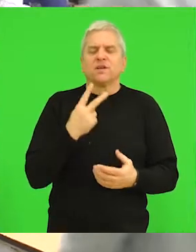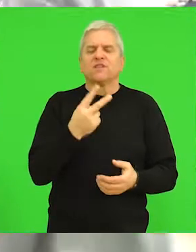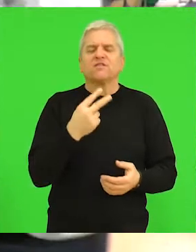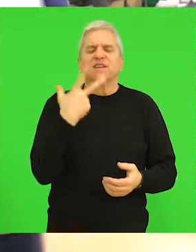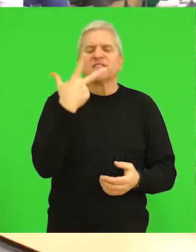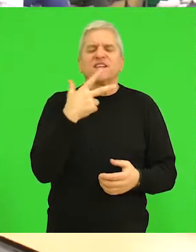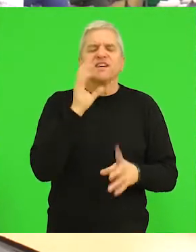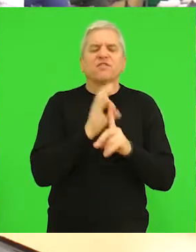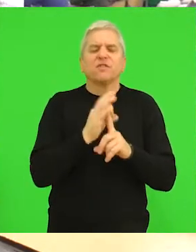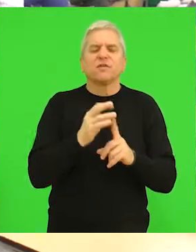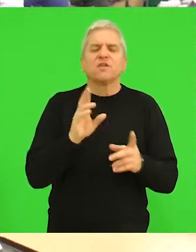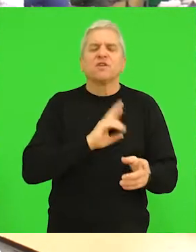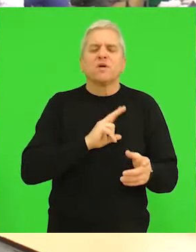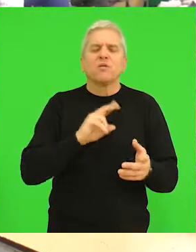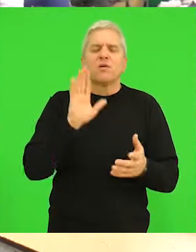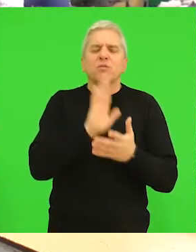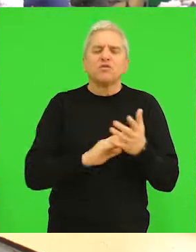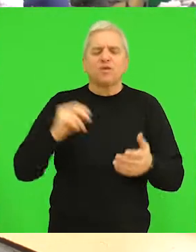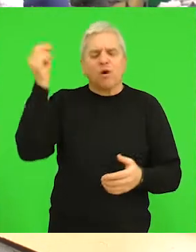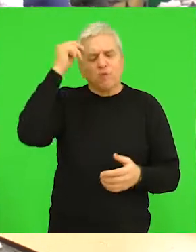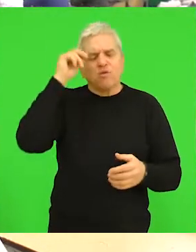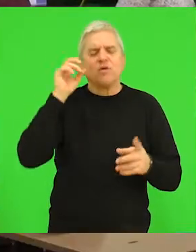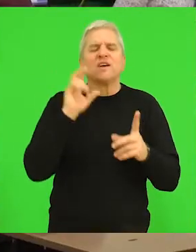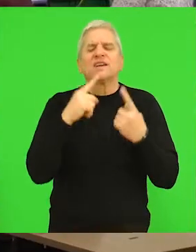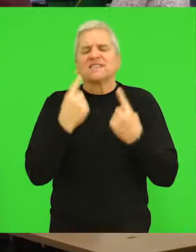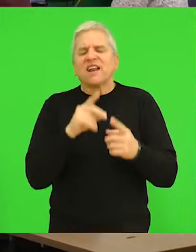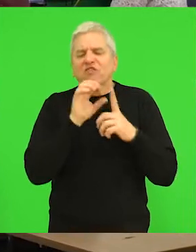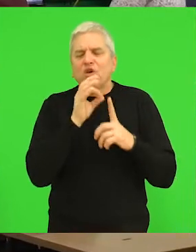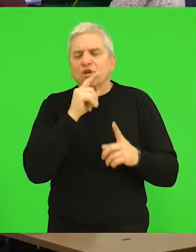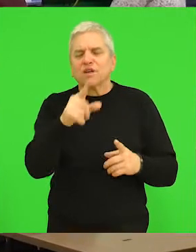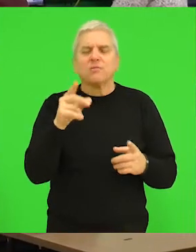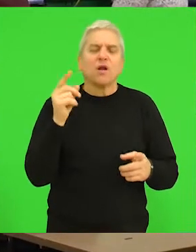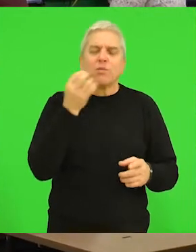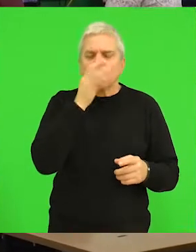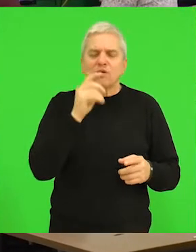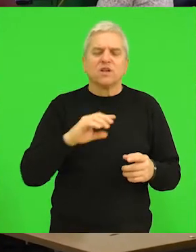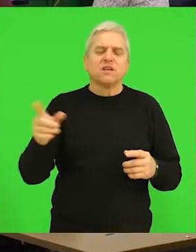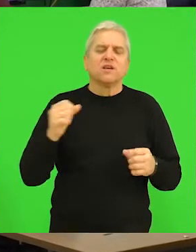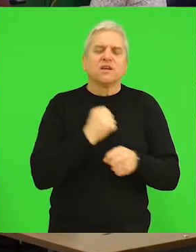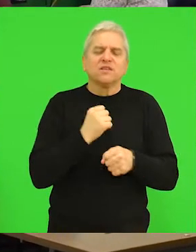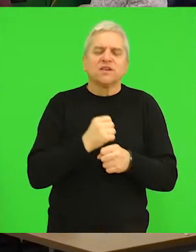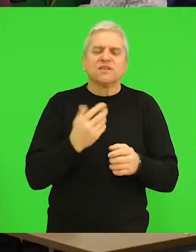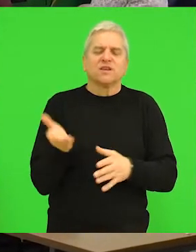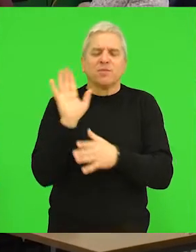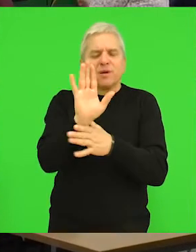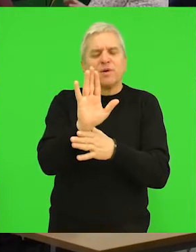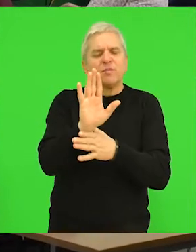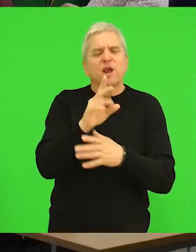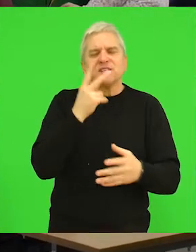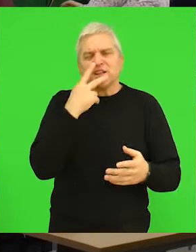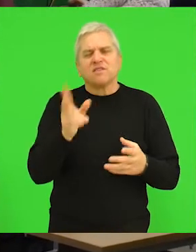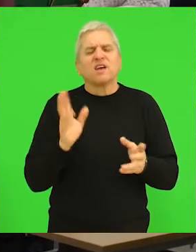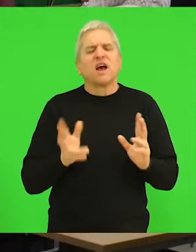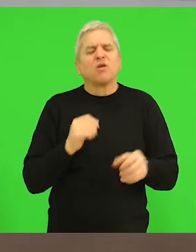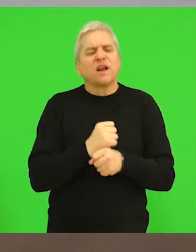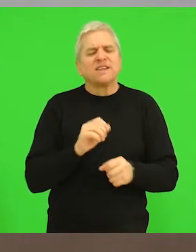23. februara imati obuku iz PowerPointa, znači da ih malo još usavršimo u izradi prezentacija, da